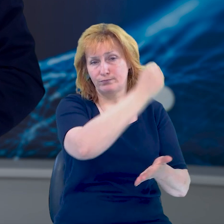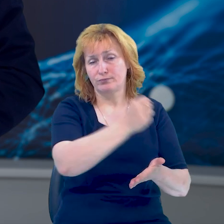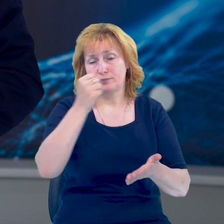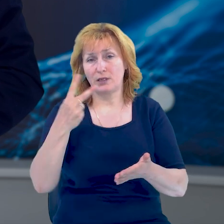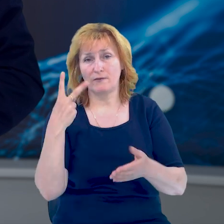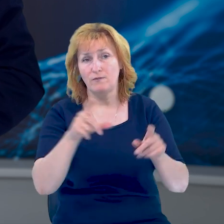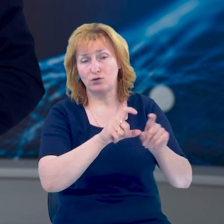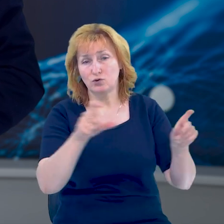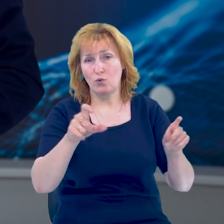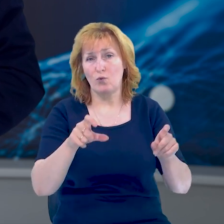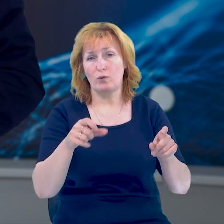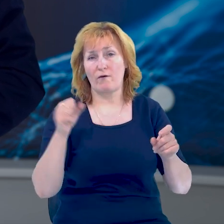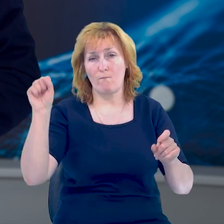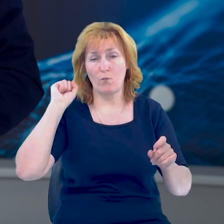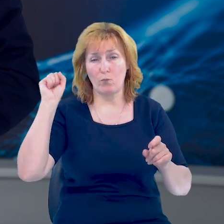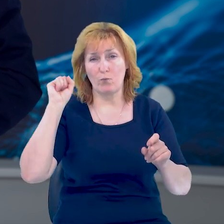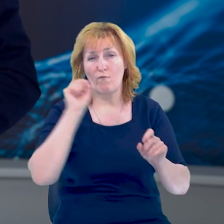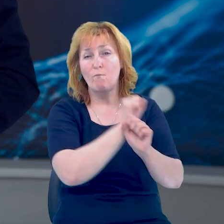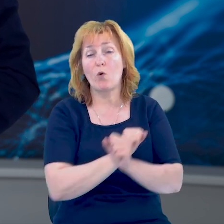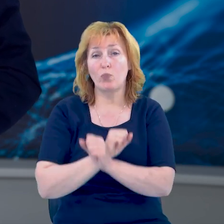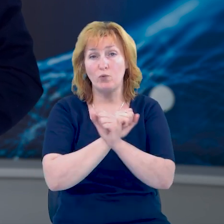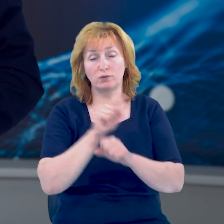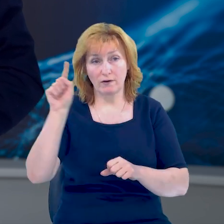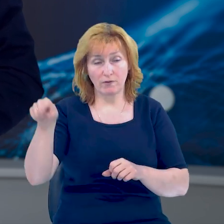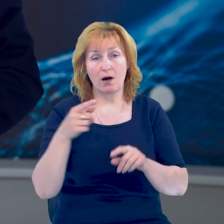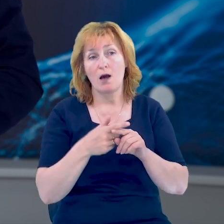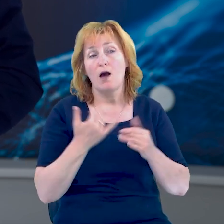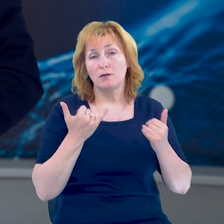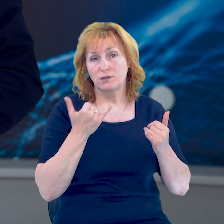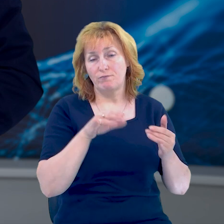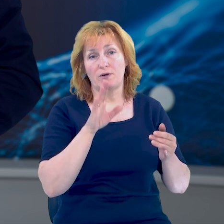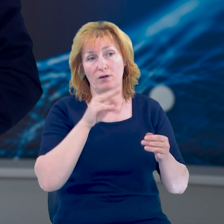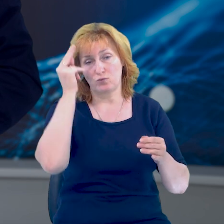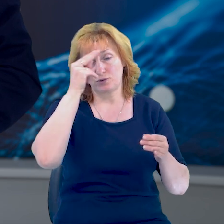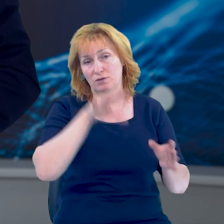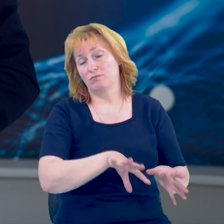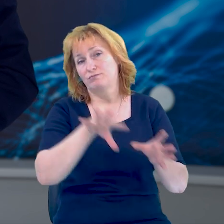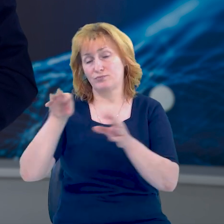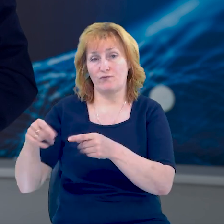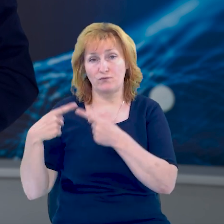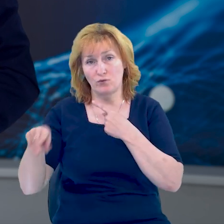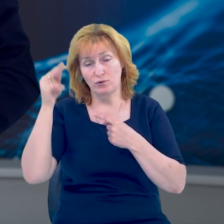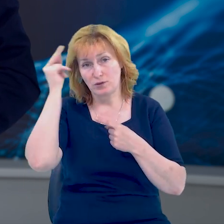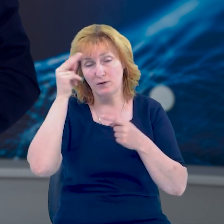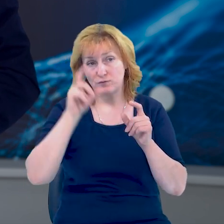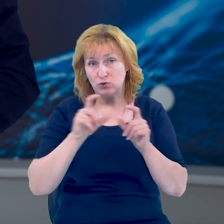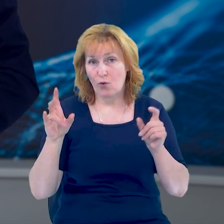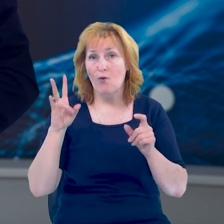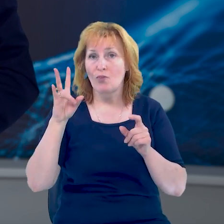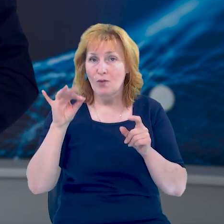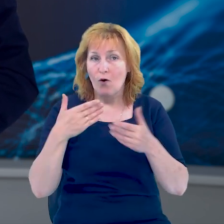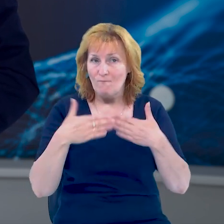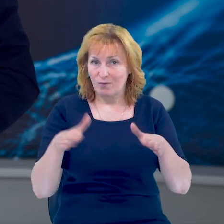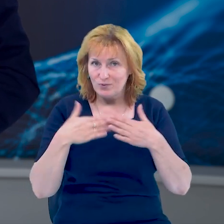мікрорайоні Подусівка. Тепер дев'ятикласники закінчують Чернігівську школу номер 13. Але свій випускний вальс прийшли